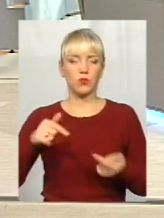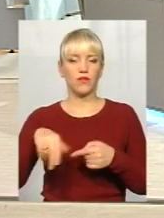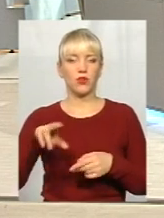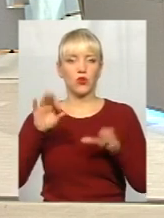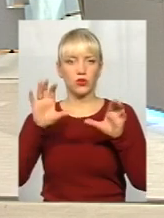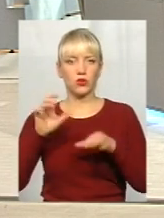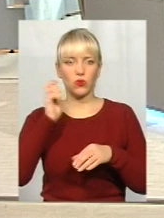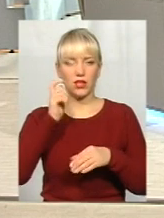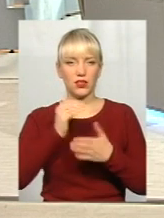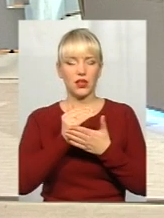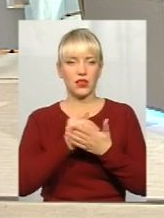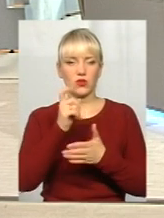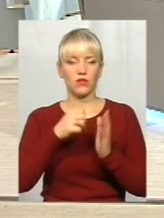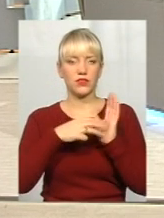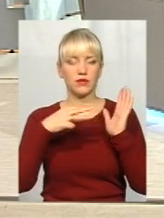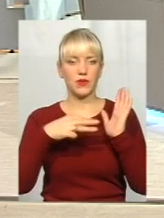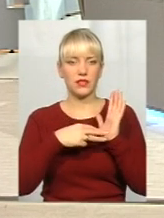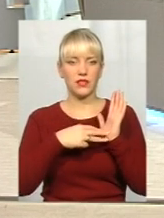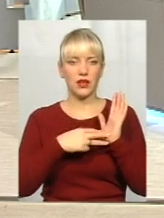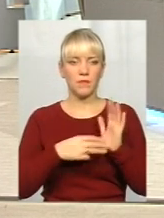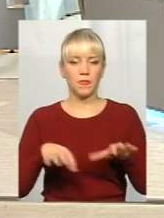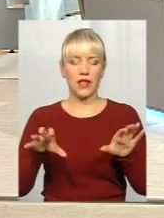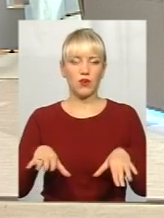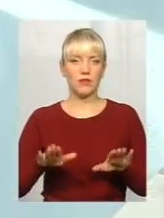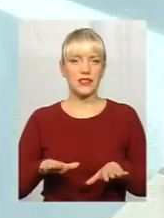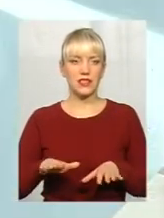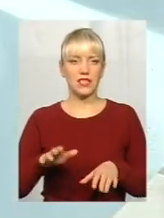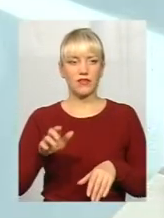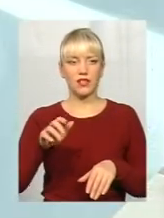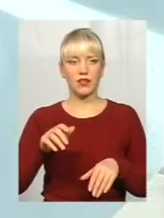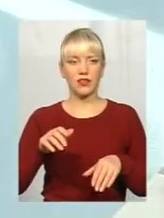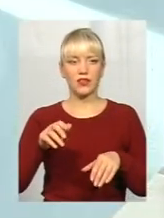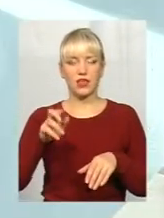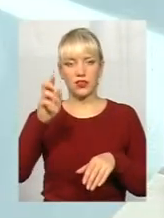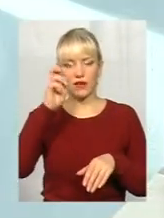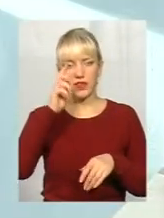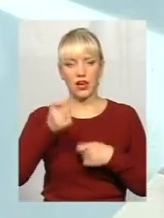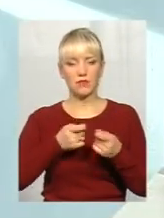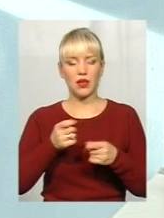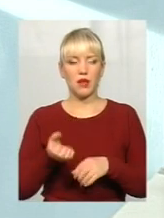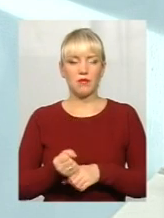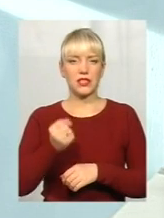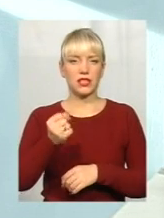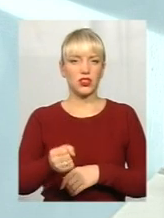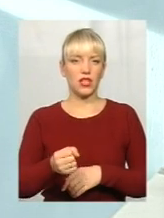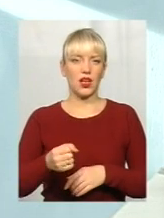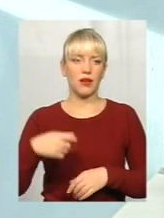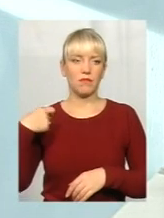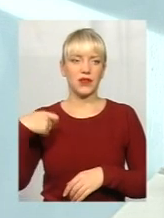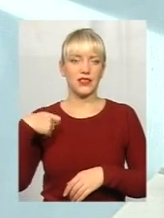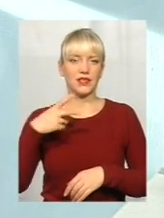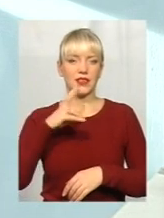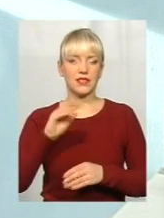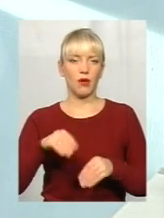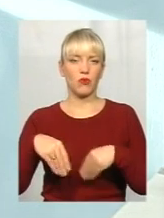України, стаття 118-та, голів місцевих державних адміністрацій призначає президент за поданням прем'єр-міністра.